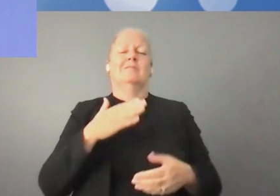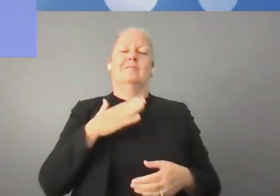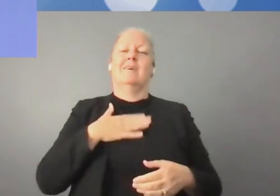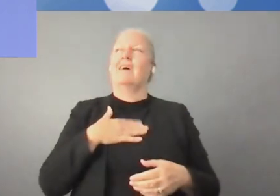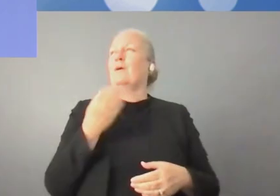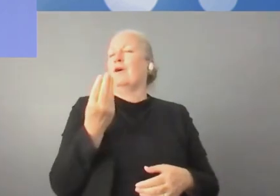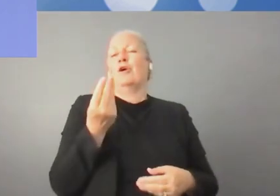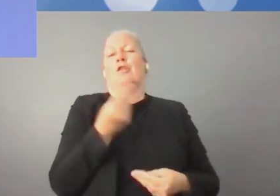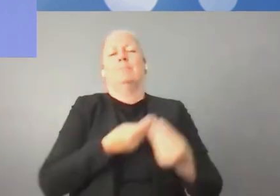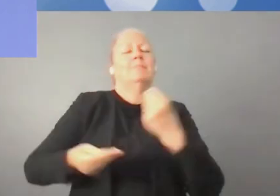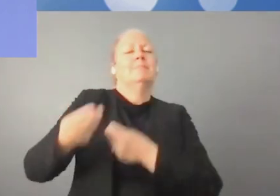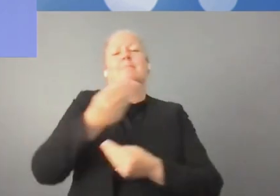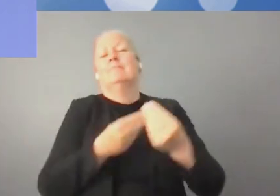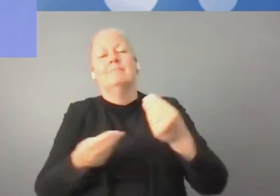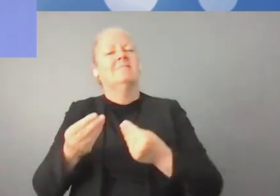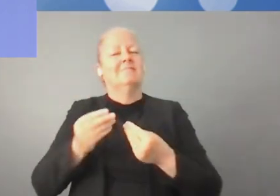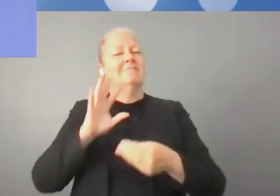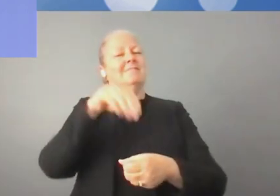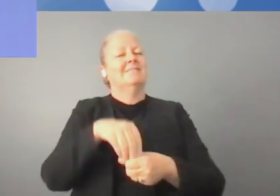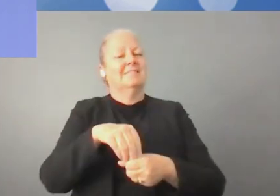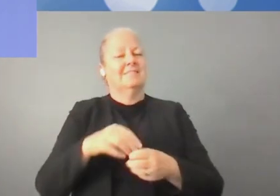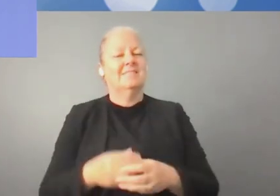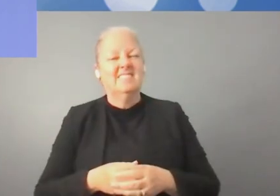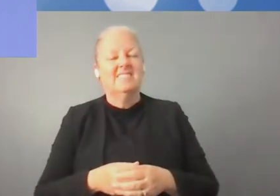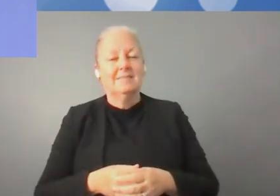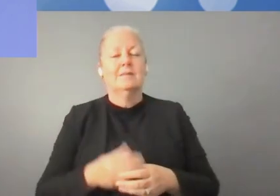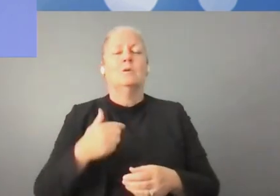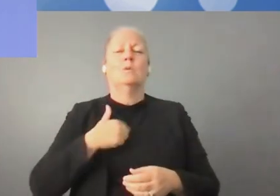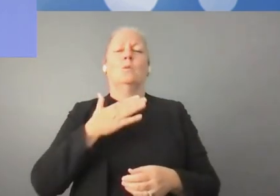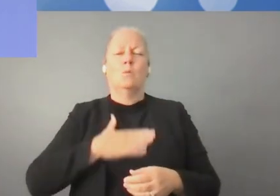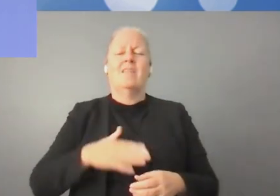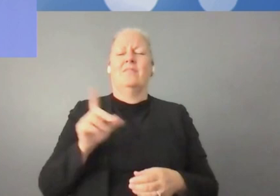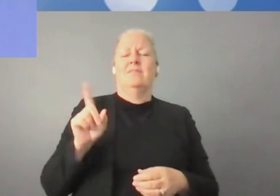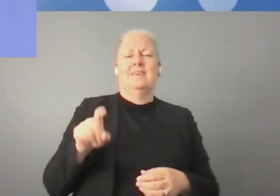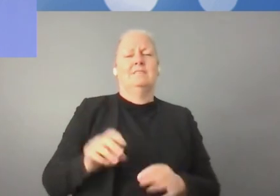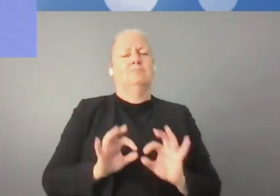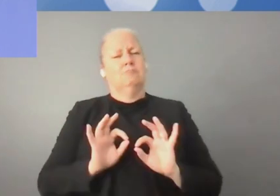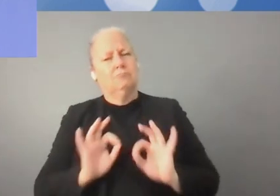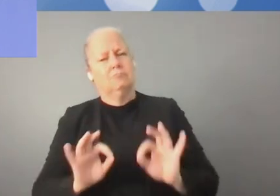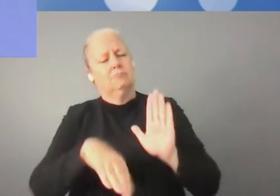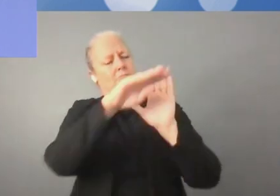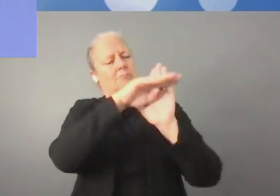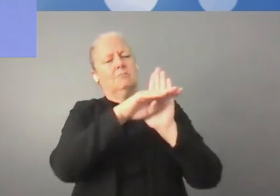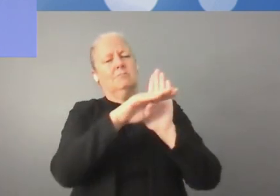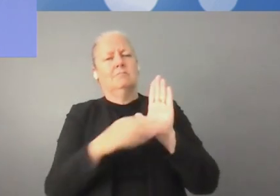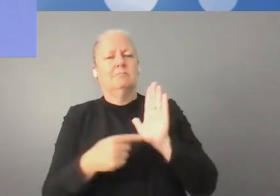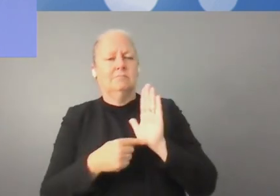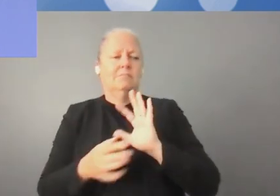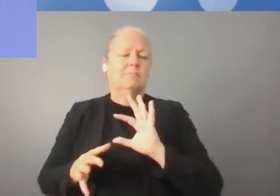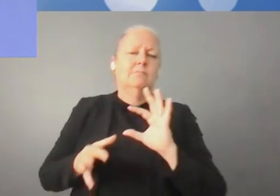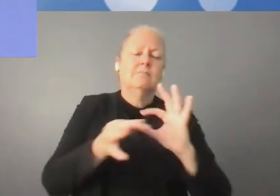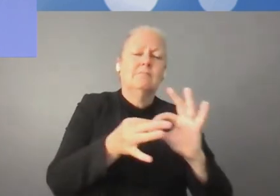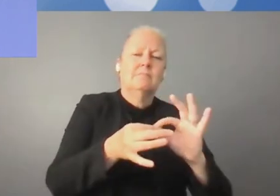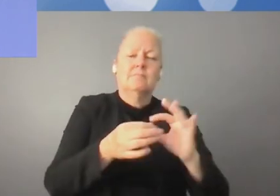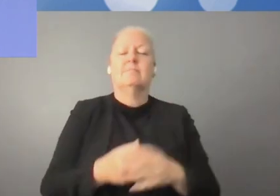souvent, les entrepreneurs veulent être partis de la transformation numérique, un élément